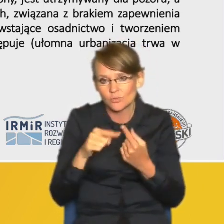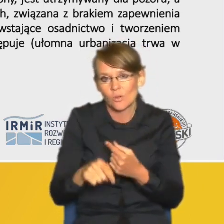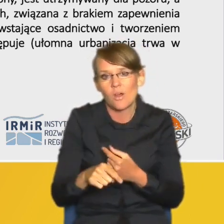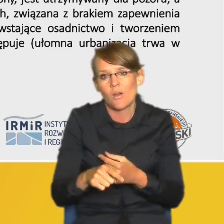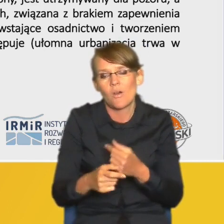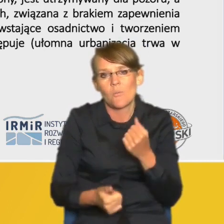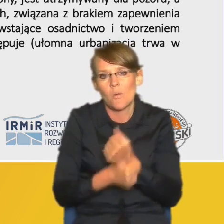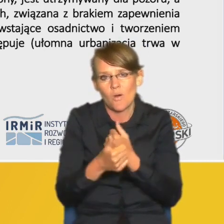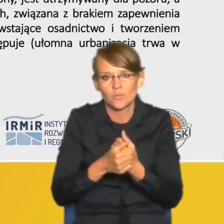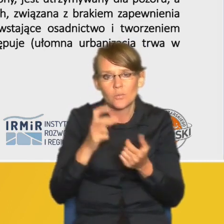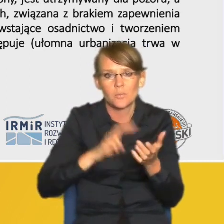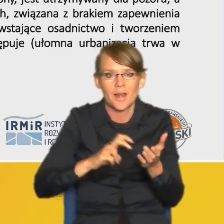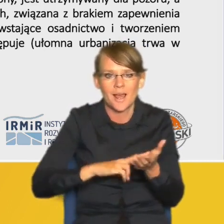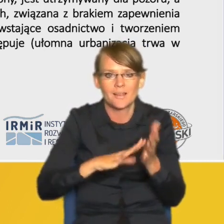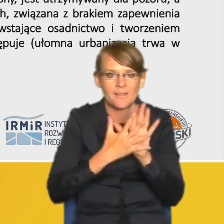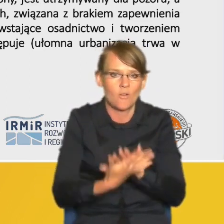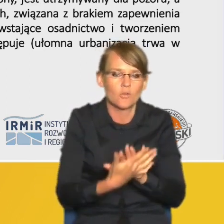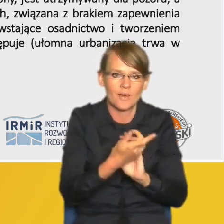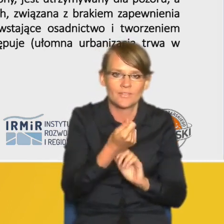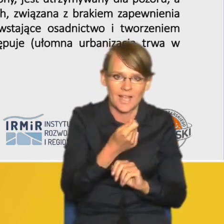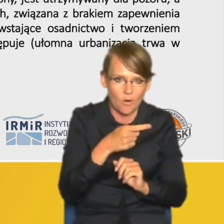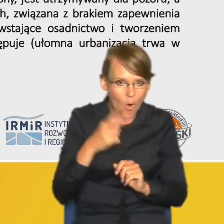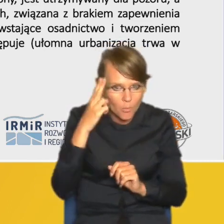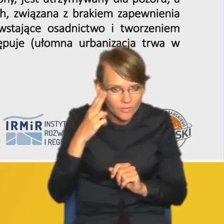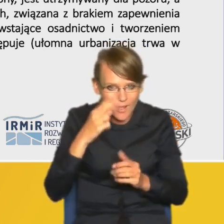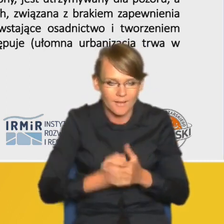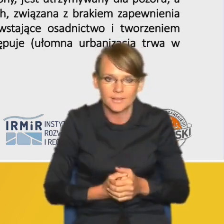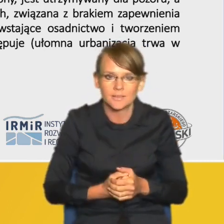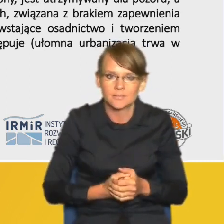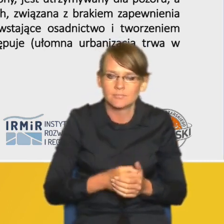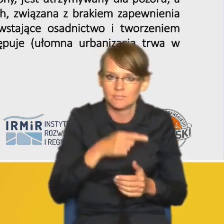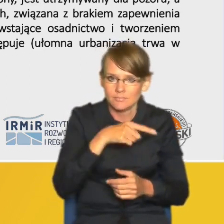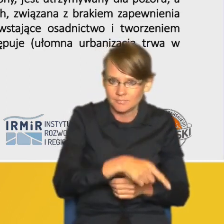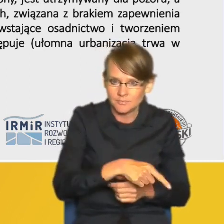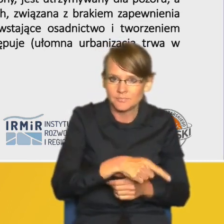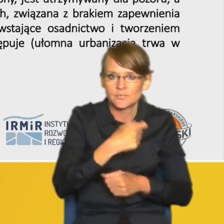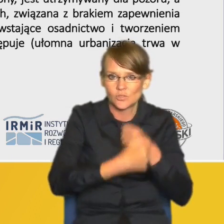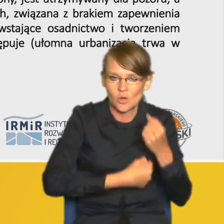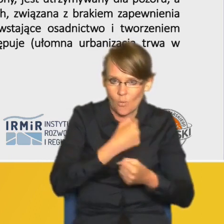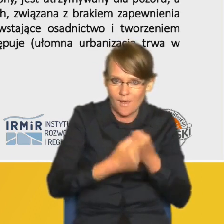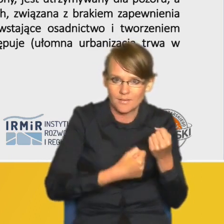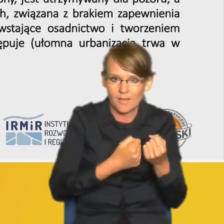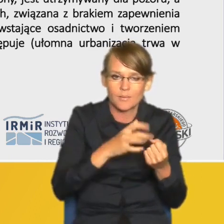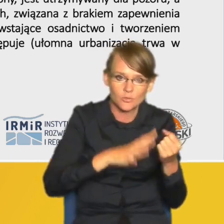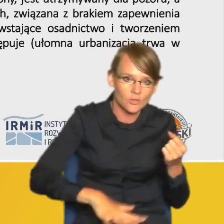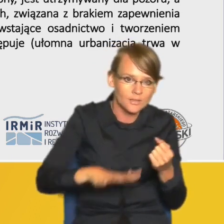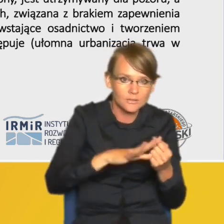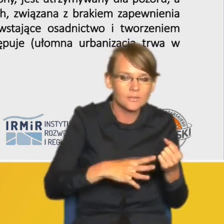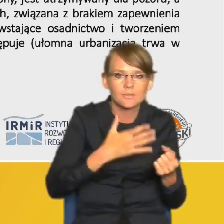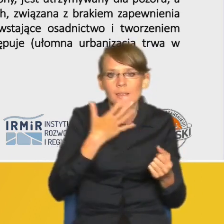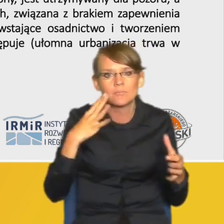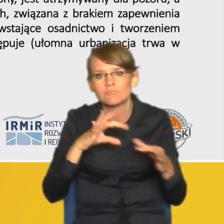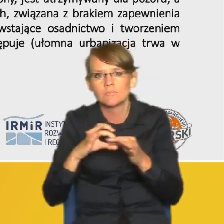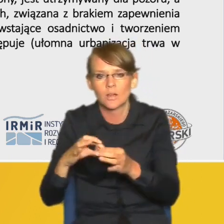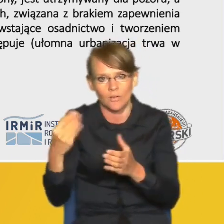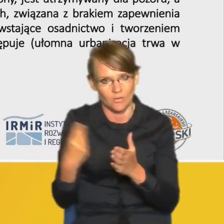braku reformy finansów komunalnych i związania działań w tym o charakterze przestrzennym z faktycznymi kosztami jakie